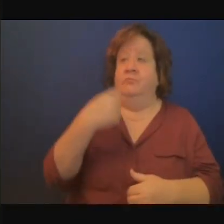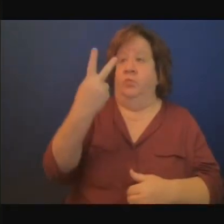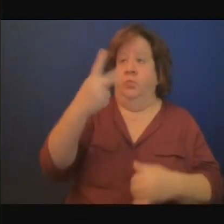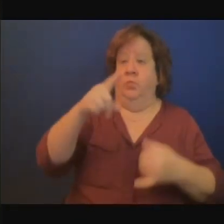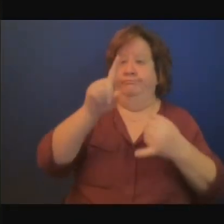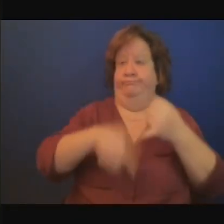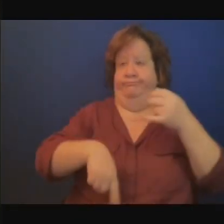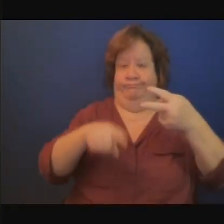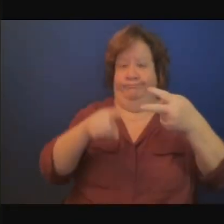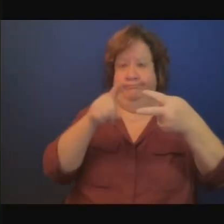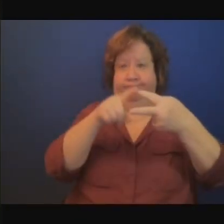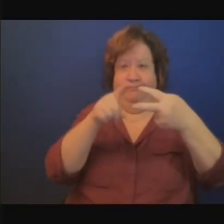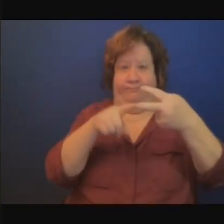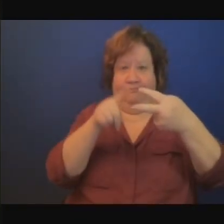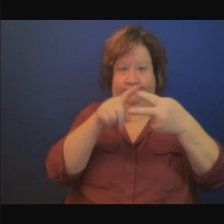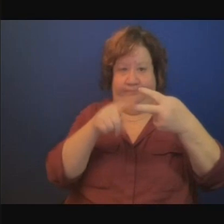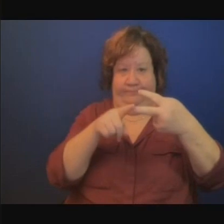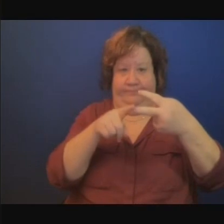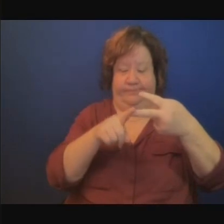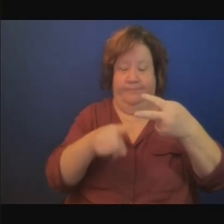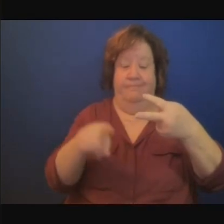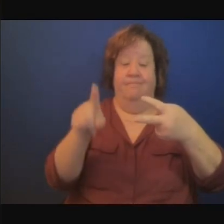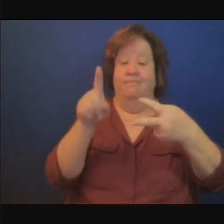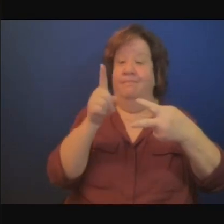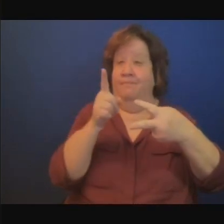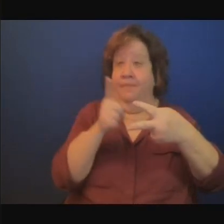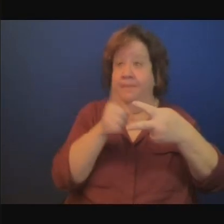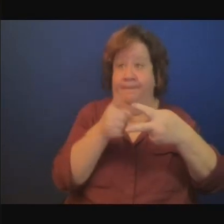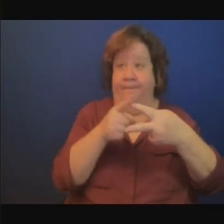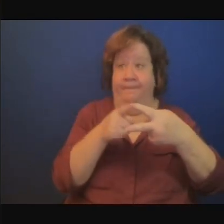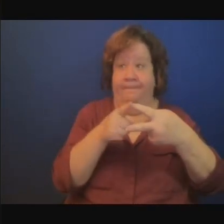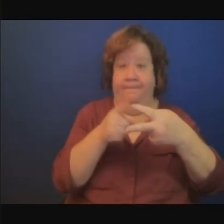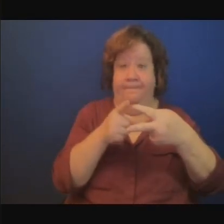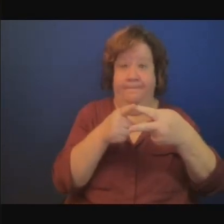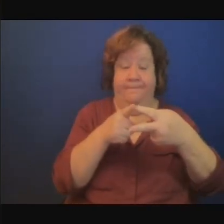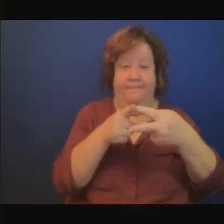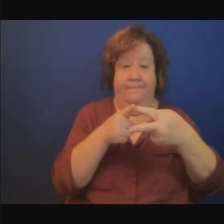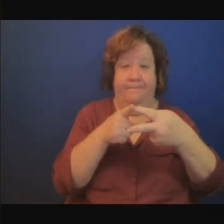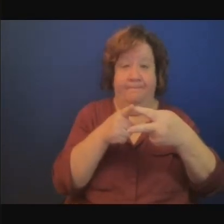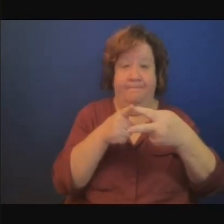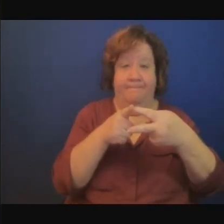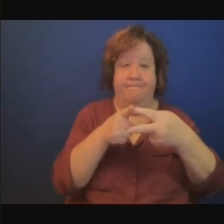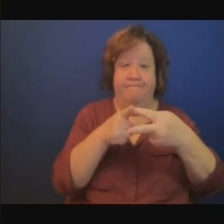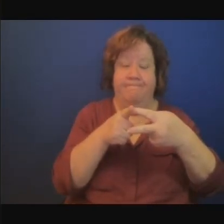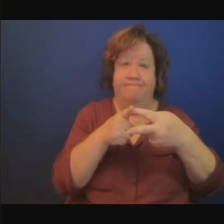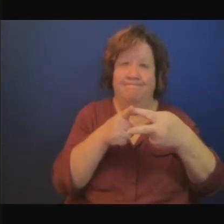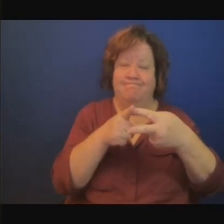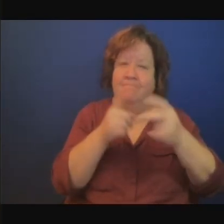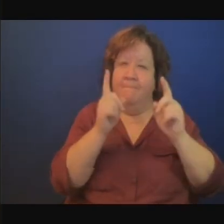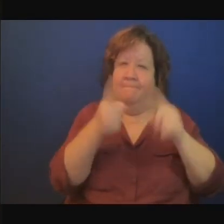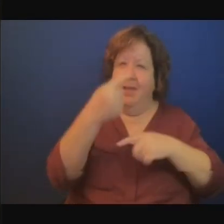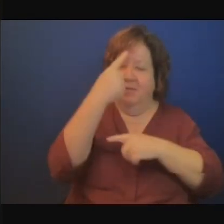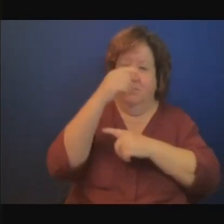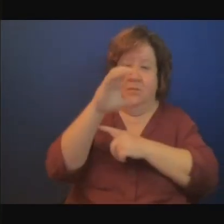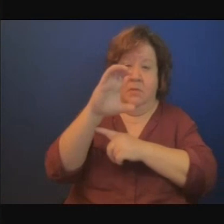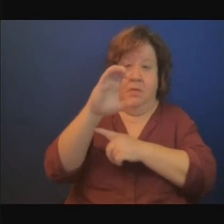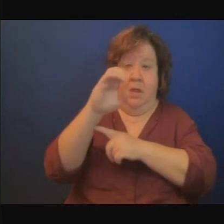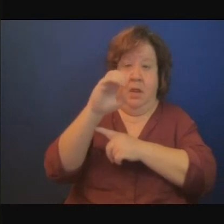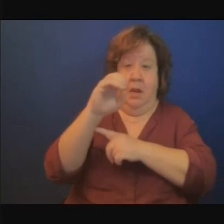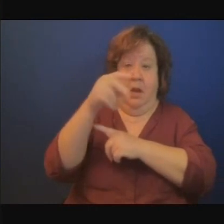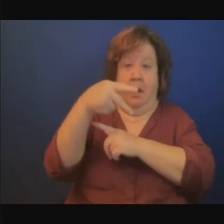il faut se concentrer sur la période de l'après COP26 pour la voie à suivre